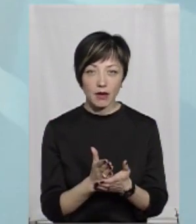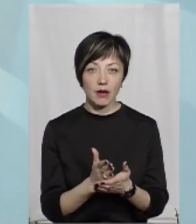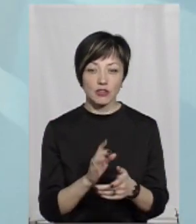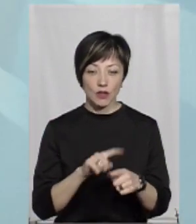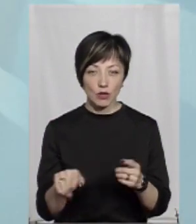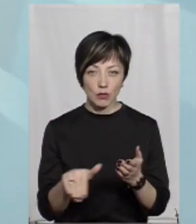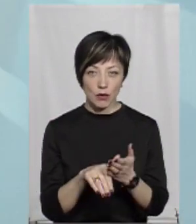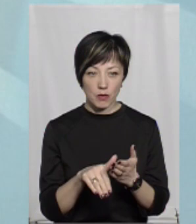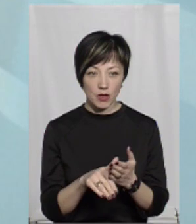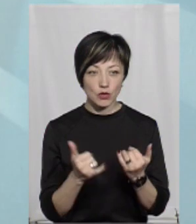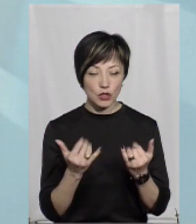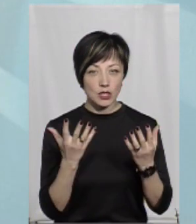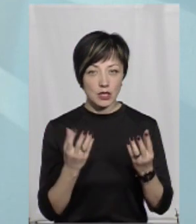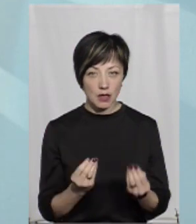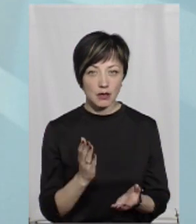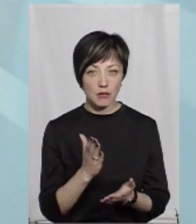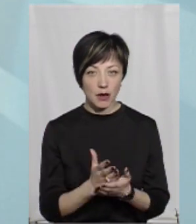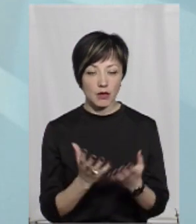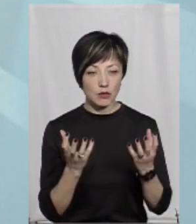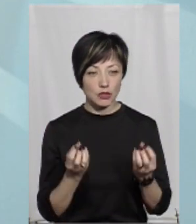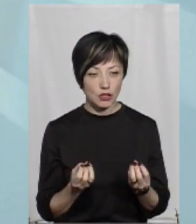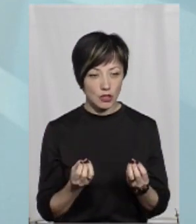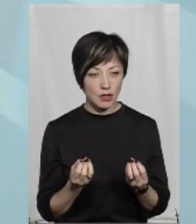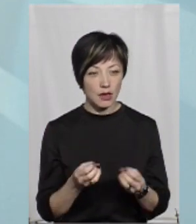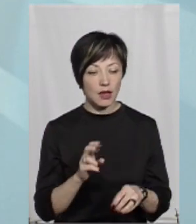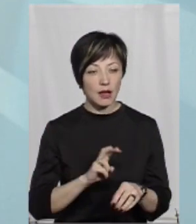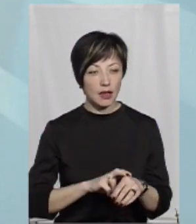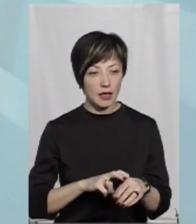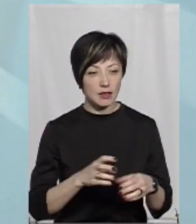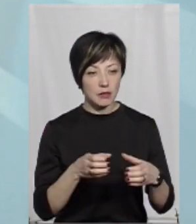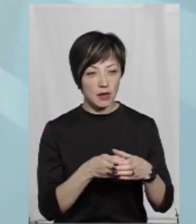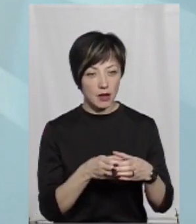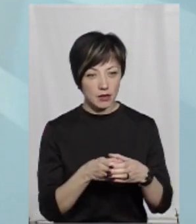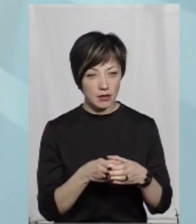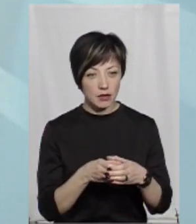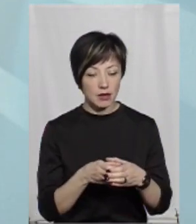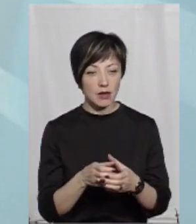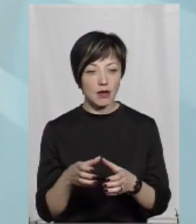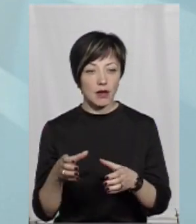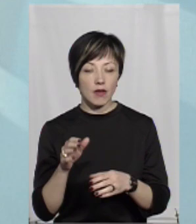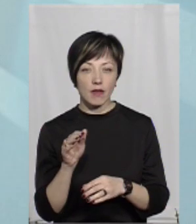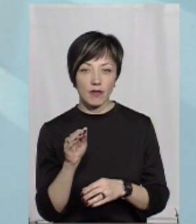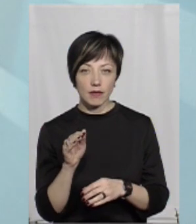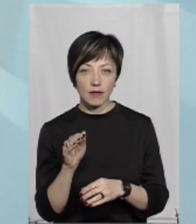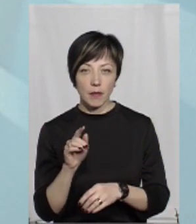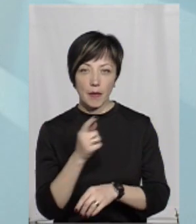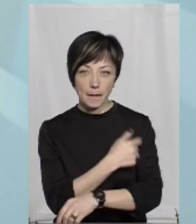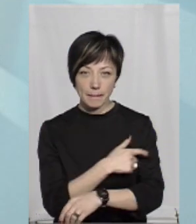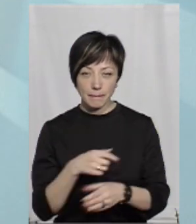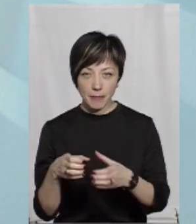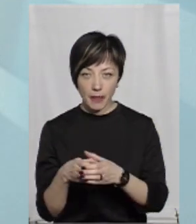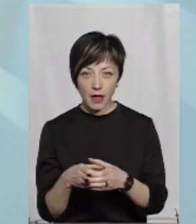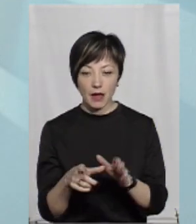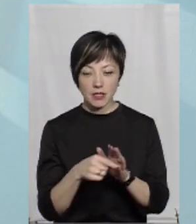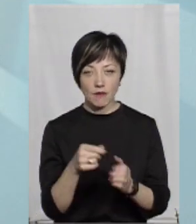На сьогоднішній день ми маємо ще лікарські бригади, ми маємо фельдшерські бригади. Сьогодні